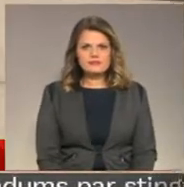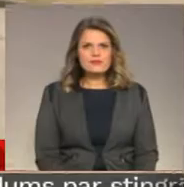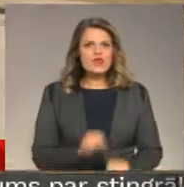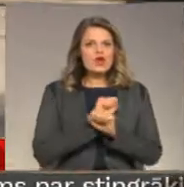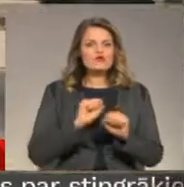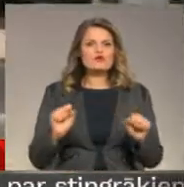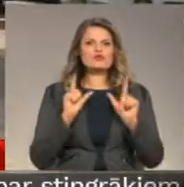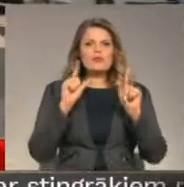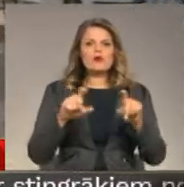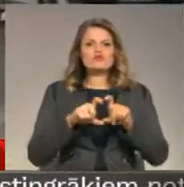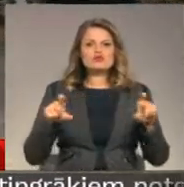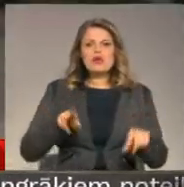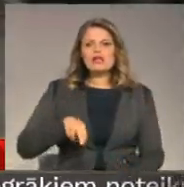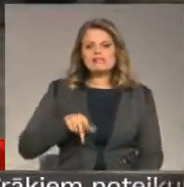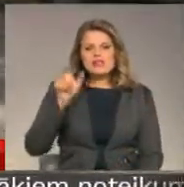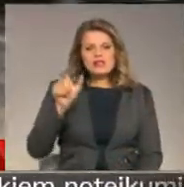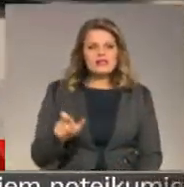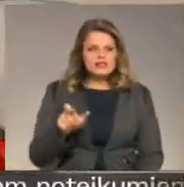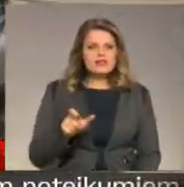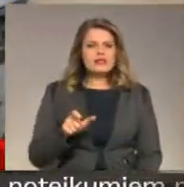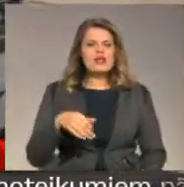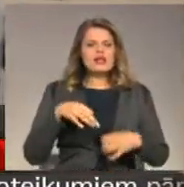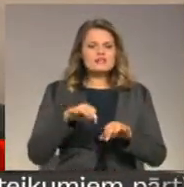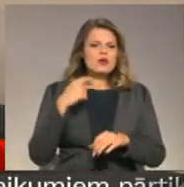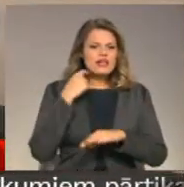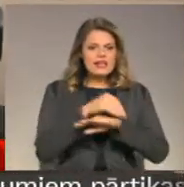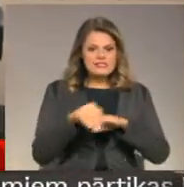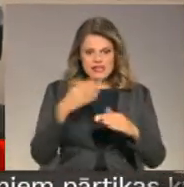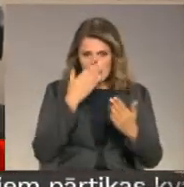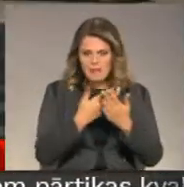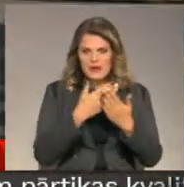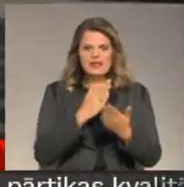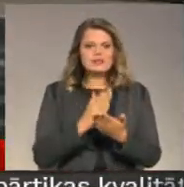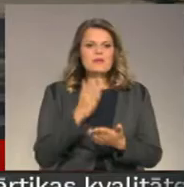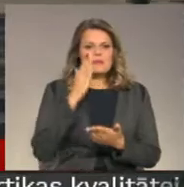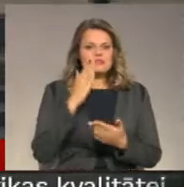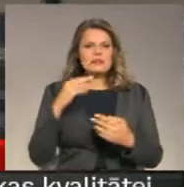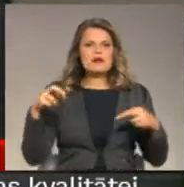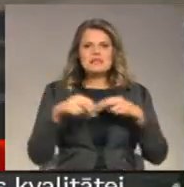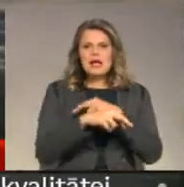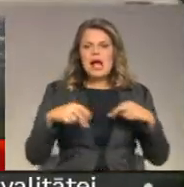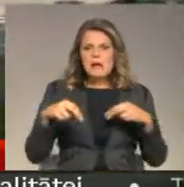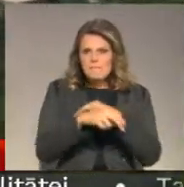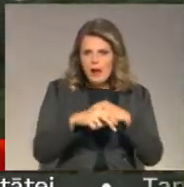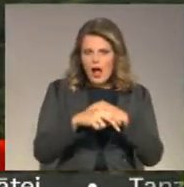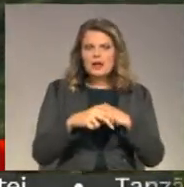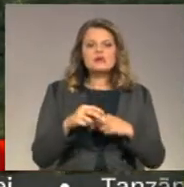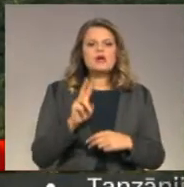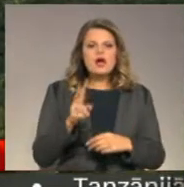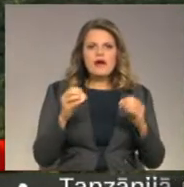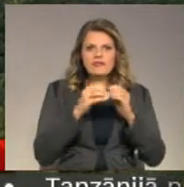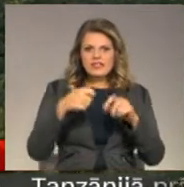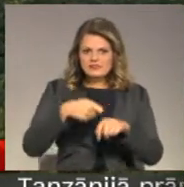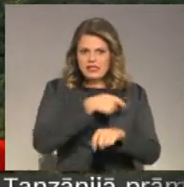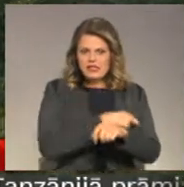Drošas braukšanas skolas direktors izbrauc ar mums Rīgas ielās, lai parādītu bīstamākās gājai pārējas un to, kā desmit